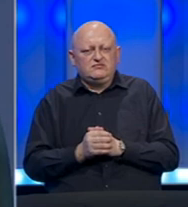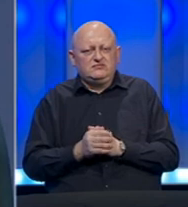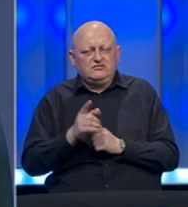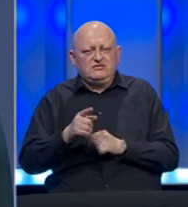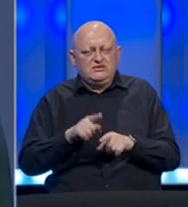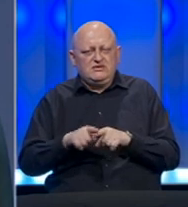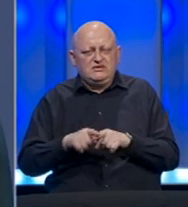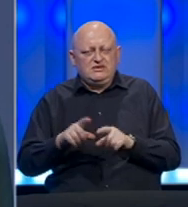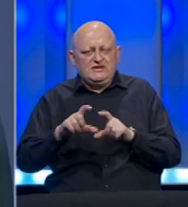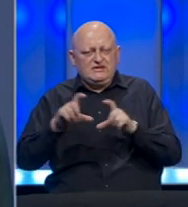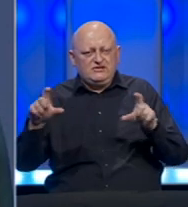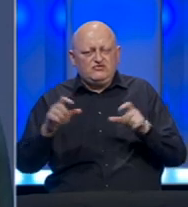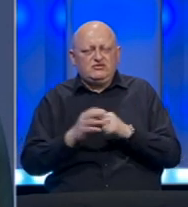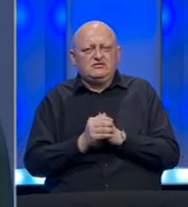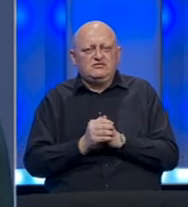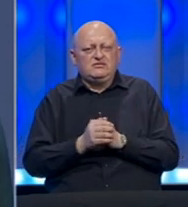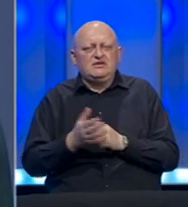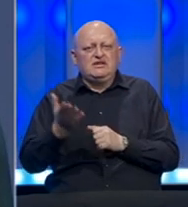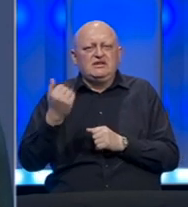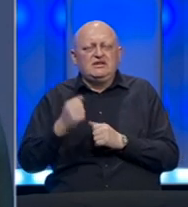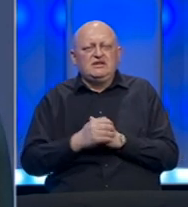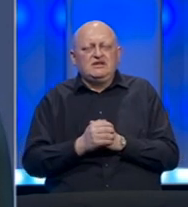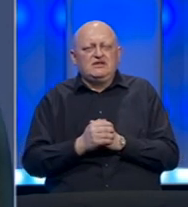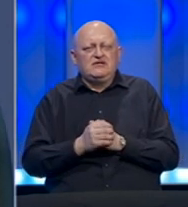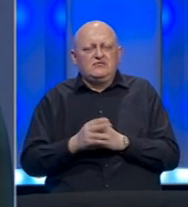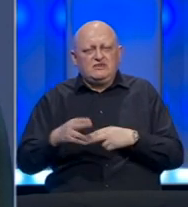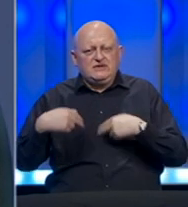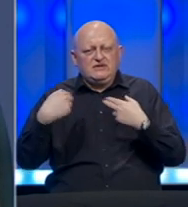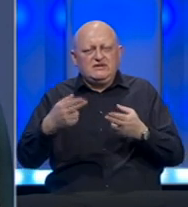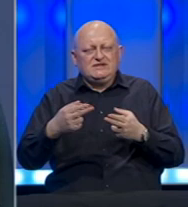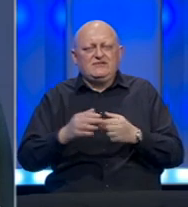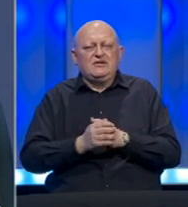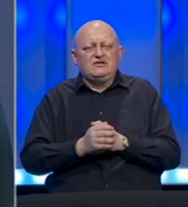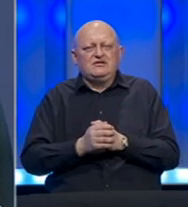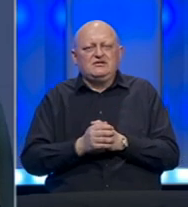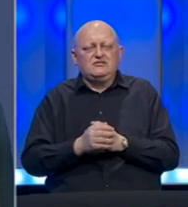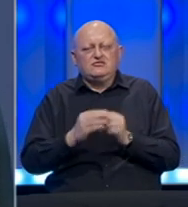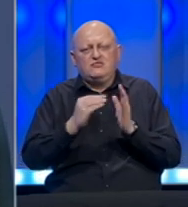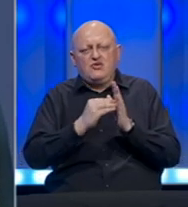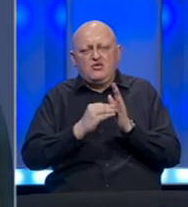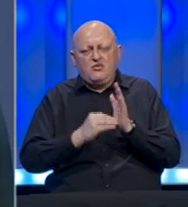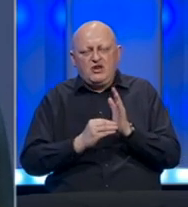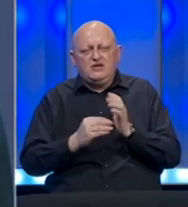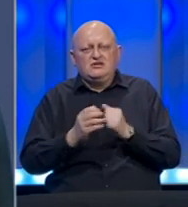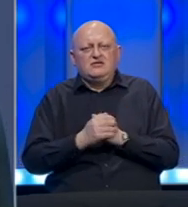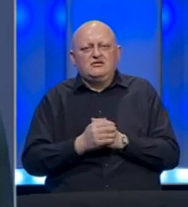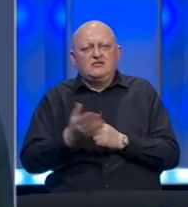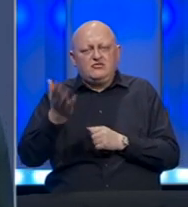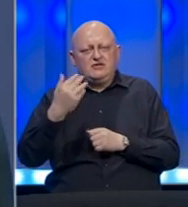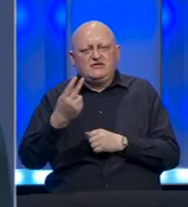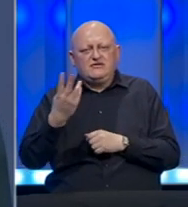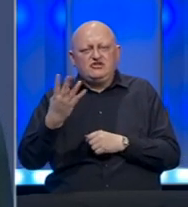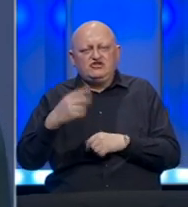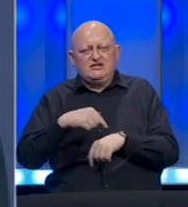te iste institucije. Inače, da se vratimo i statističkim podacima. U protekla